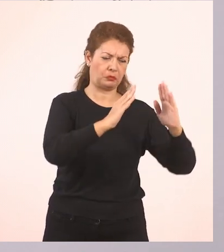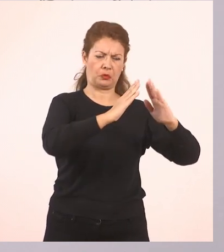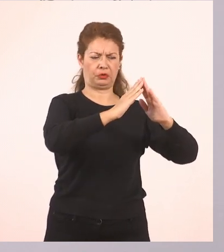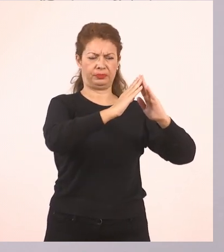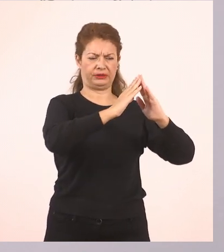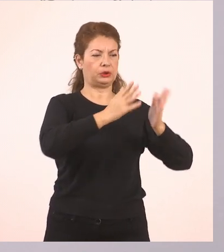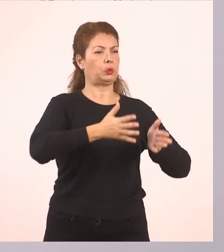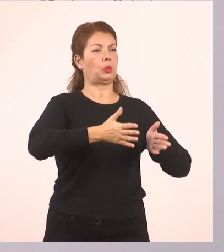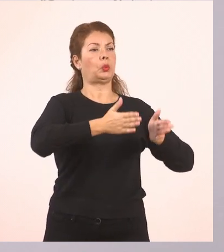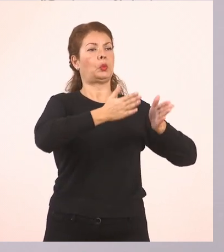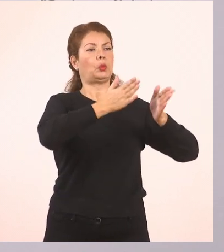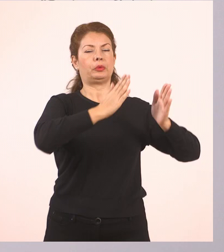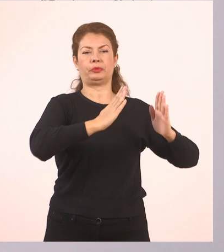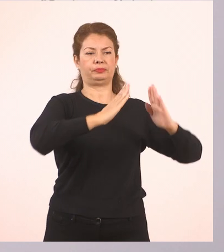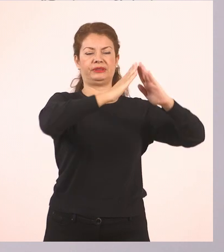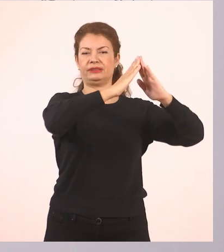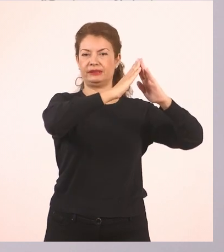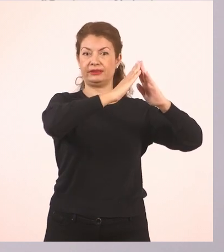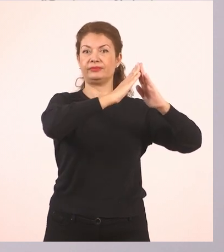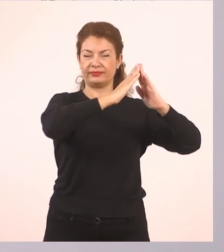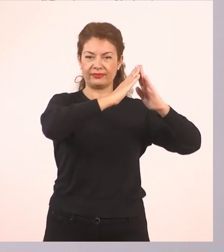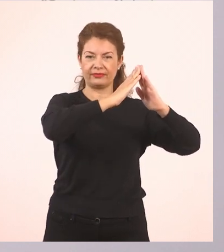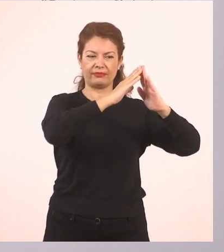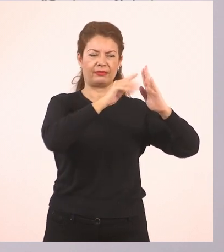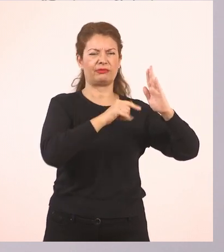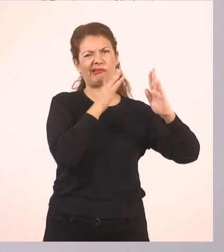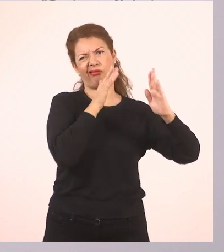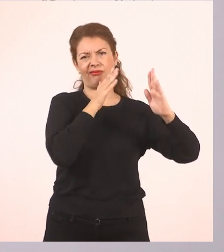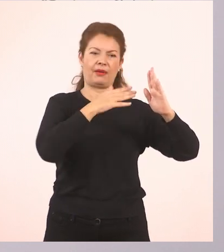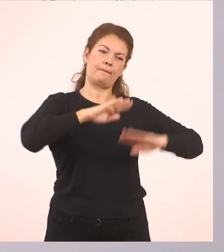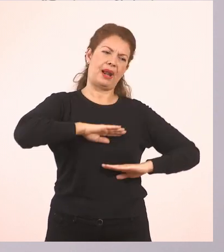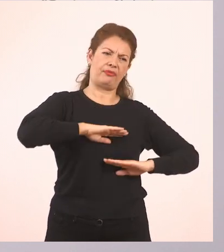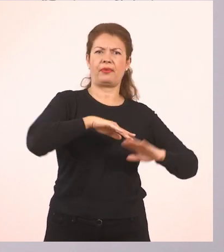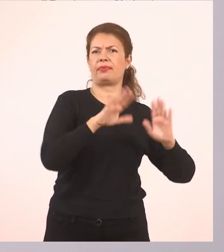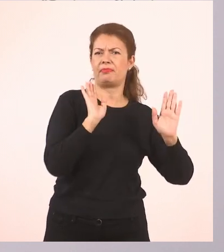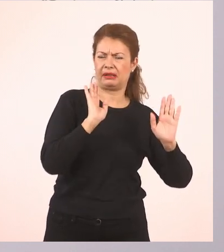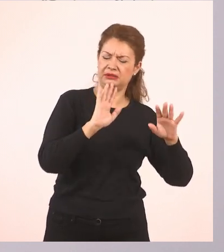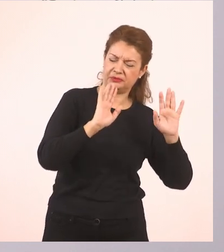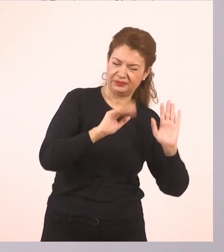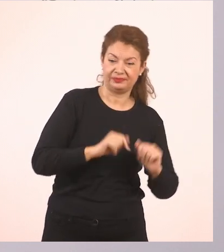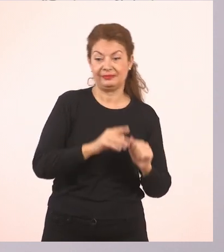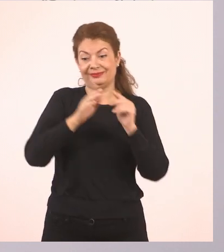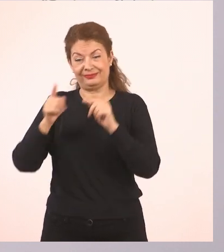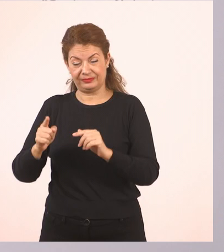Ψηλά σπιτάκια. Με στραβά παραθυράκια, αλλά δεν πειράζει.